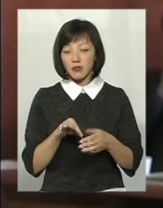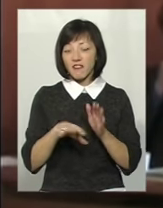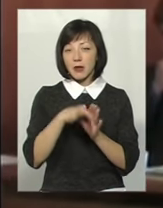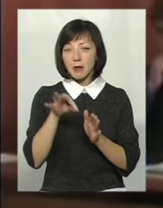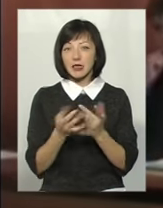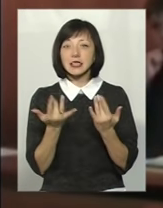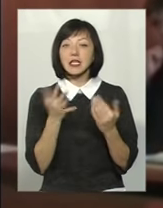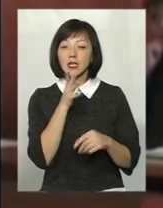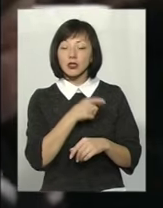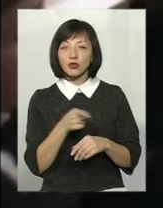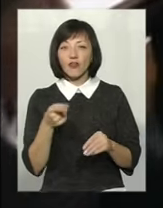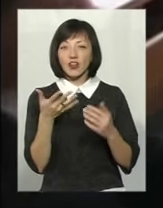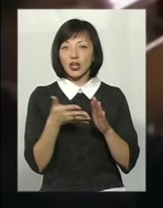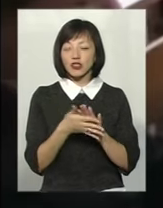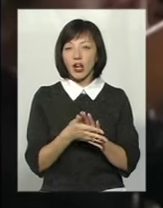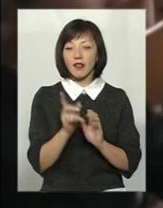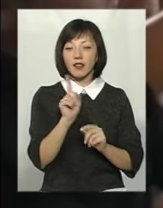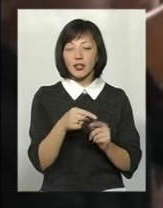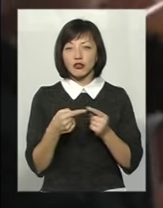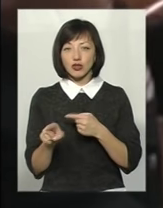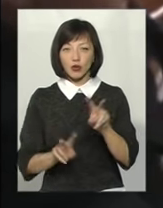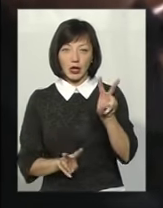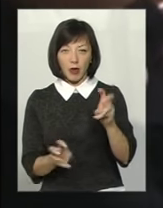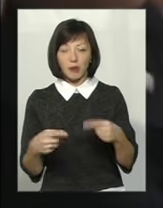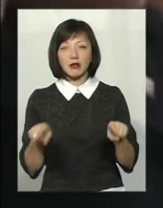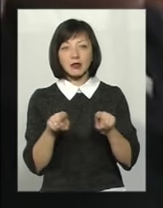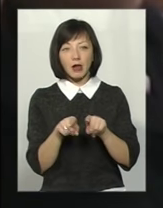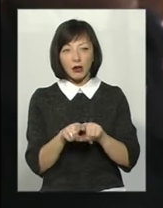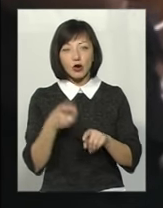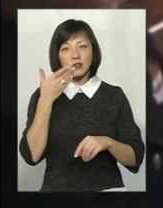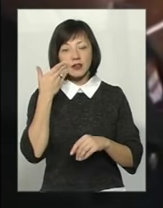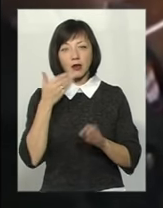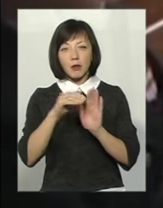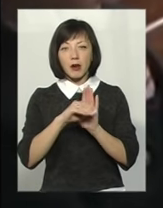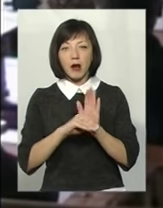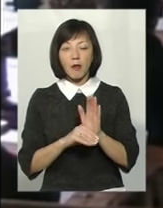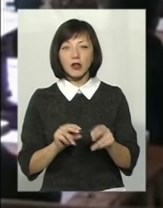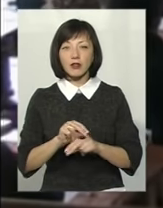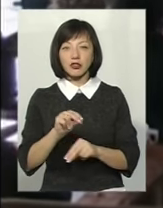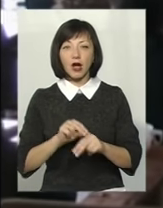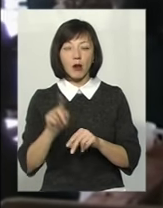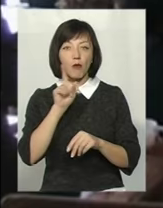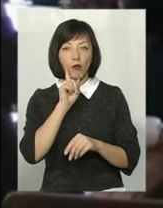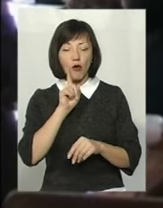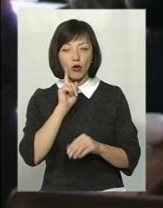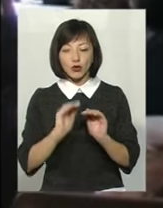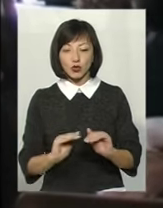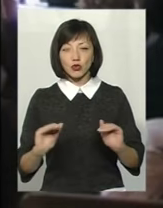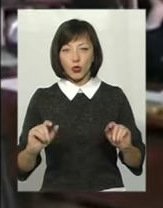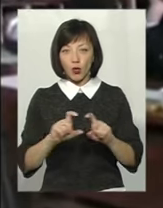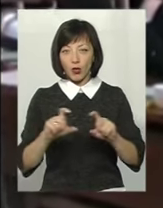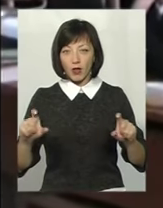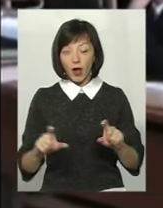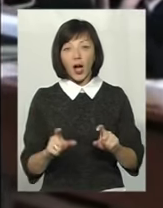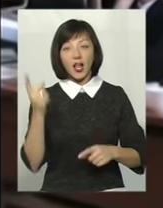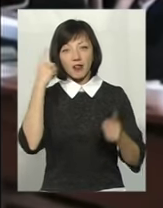скільки часу витрачати на вивчення тієї чи іншої теми. Також розвантажили програму навчання для молодшої школи. А замість творів роздумів